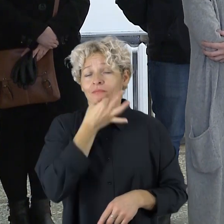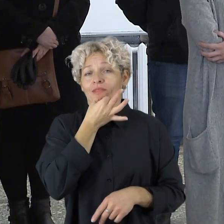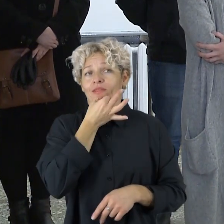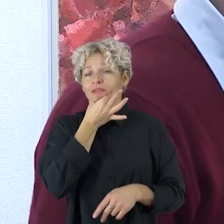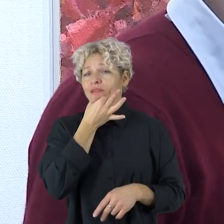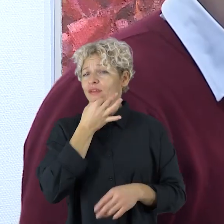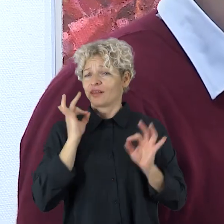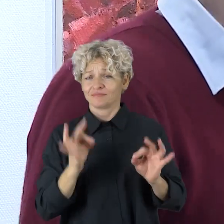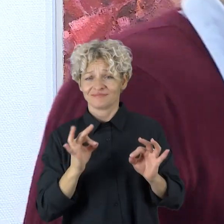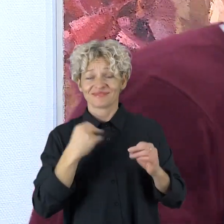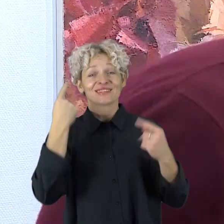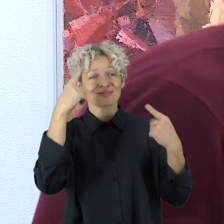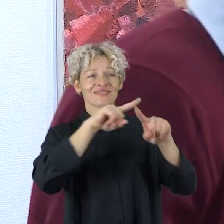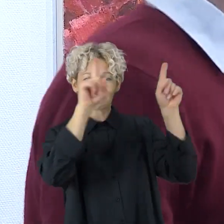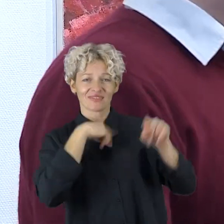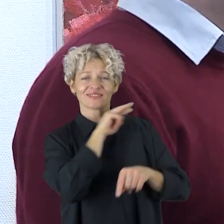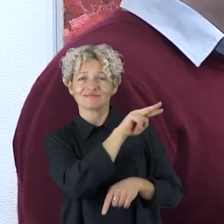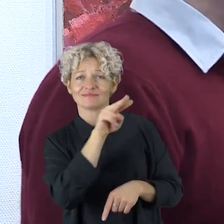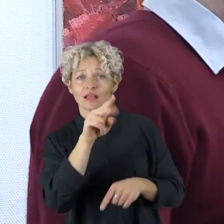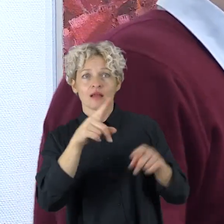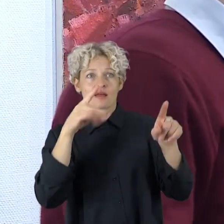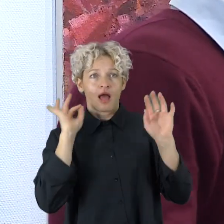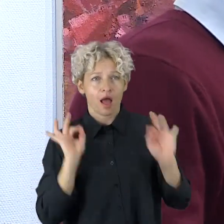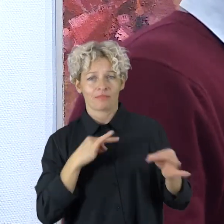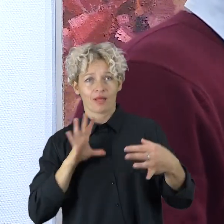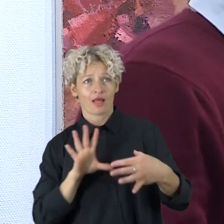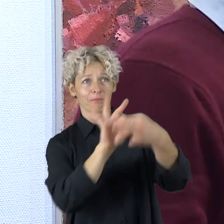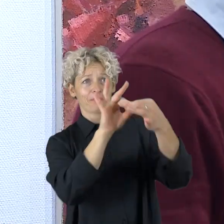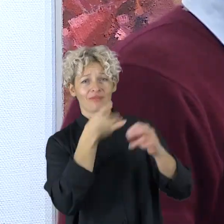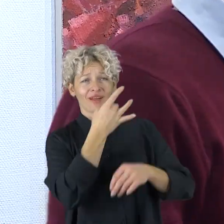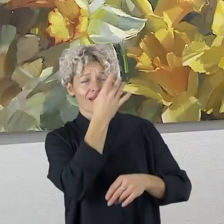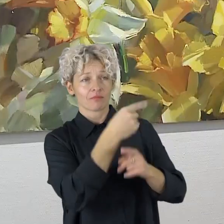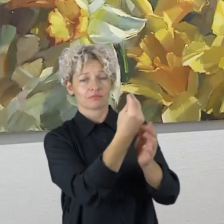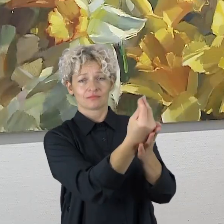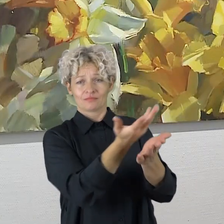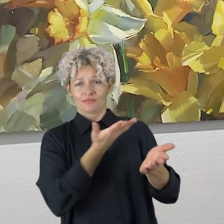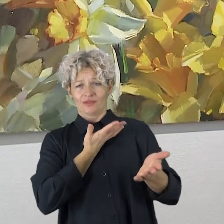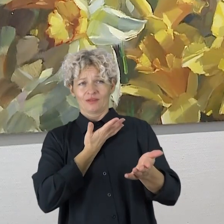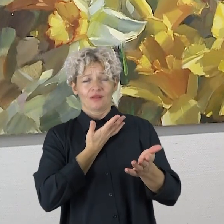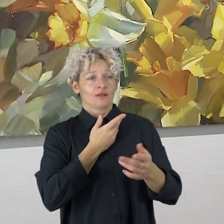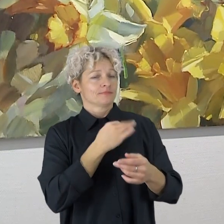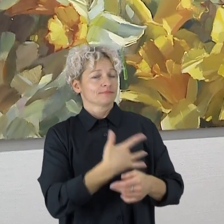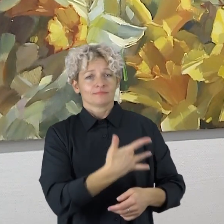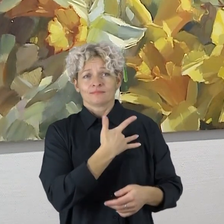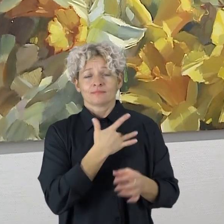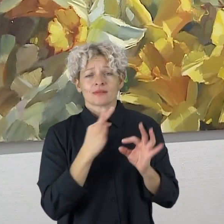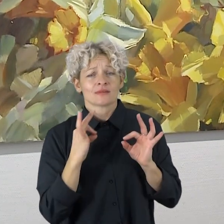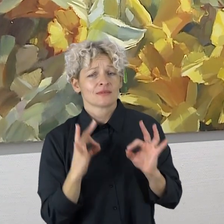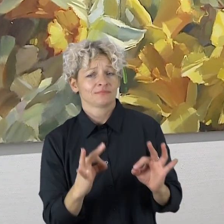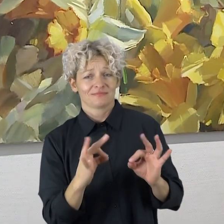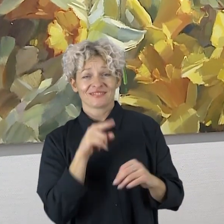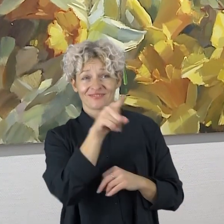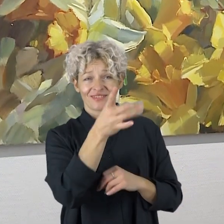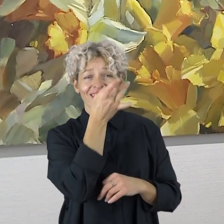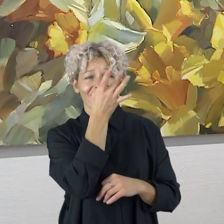vrubelio paveikslė pamatytas susimastės demonas, kurio fonė gėlės, tuo kart ryčiai pasirodžiusios lygdėjimantai. Nuo to